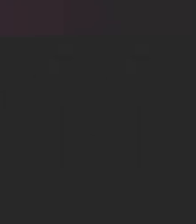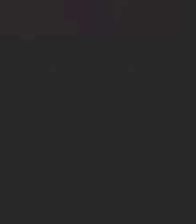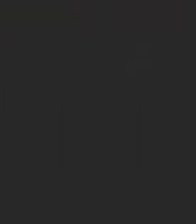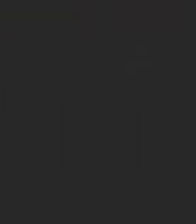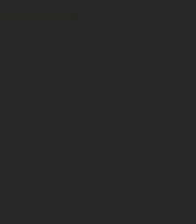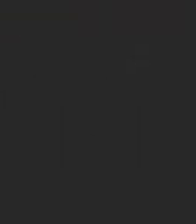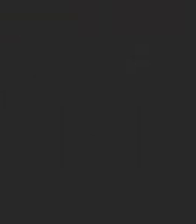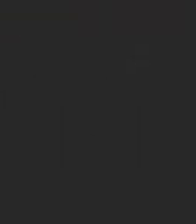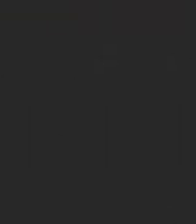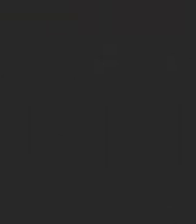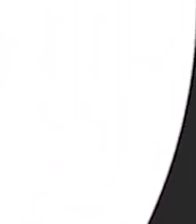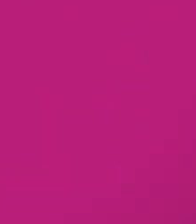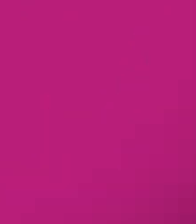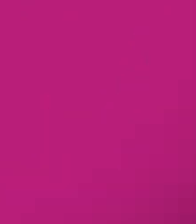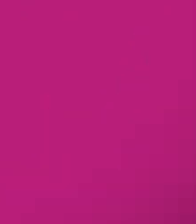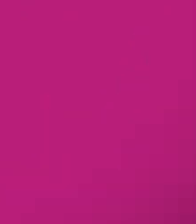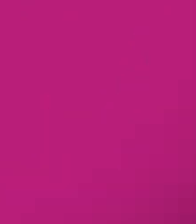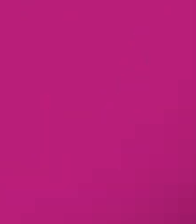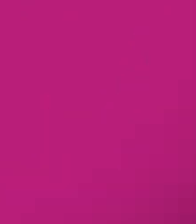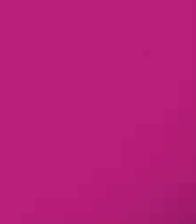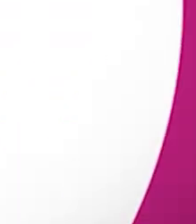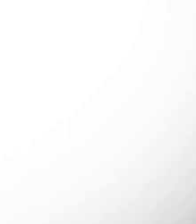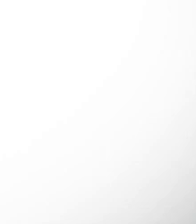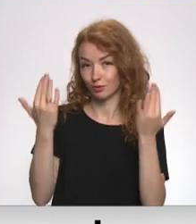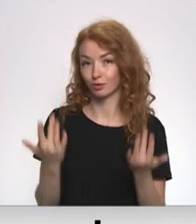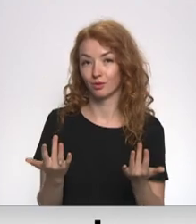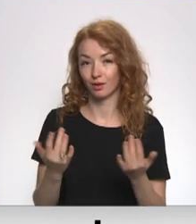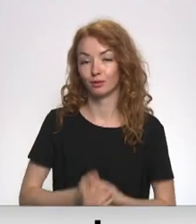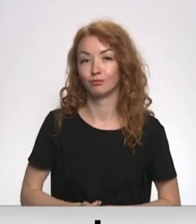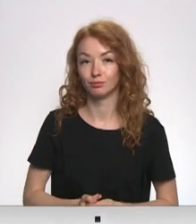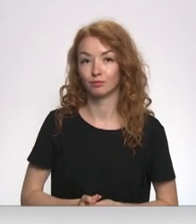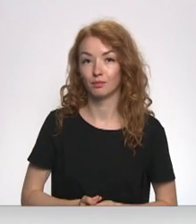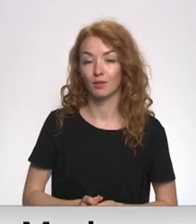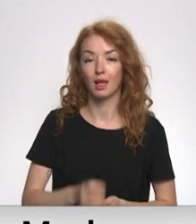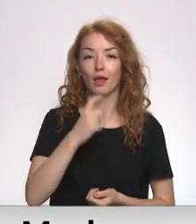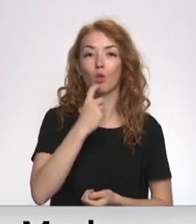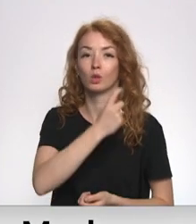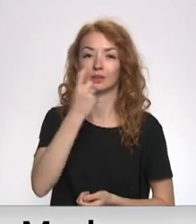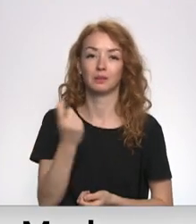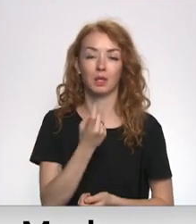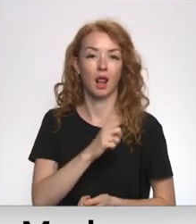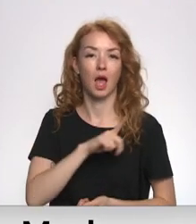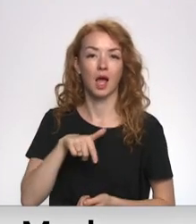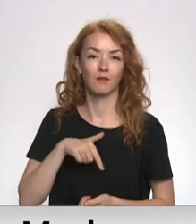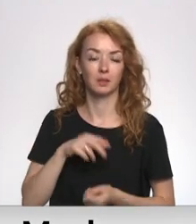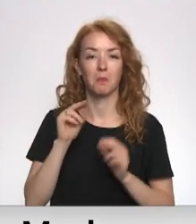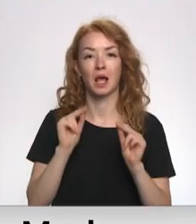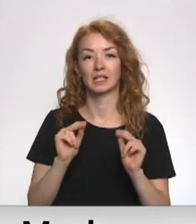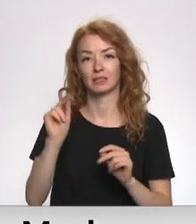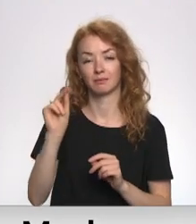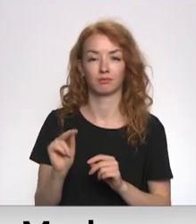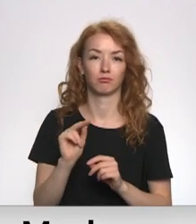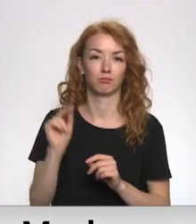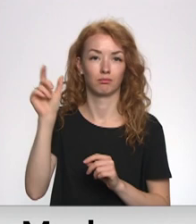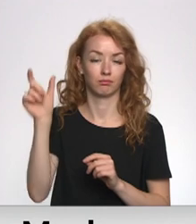Re, visi ēters ir te! Ir jānostiprina Latvijas pareisticīgās baznīcas neatkarība